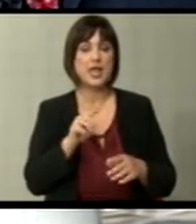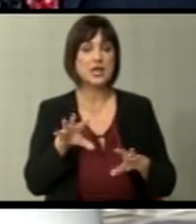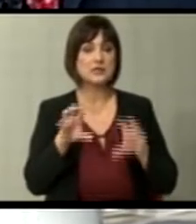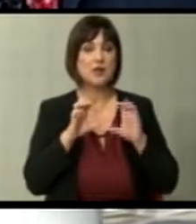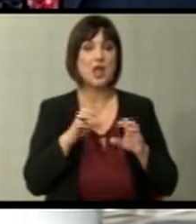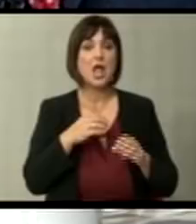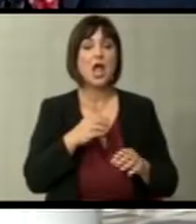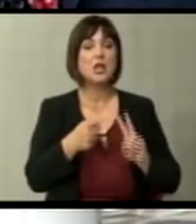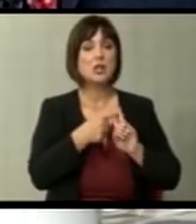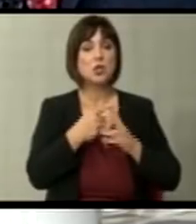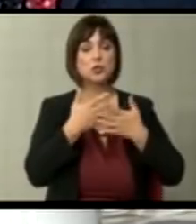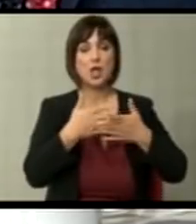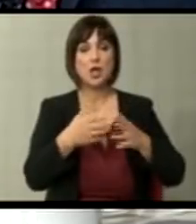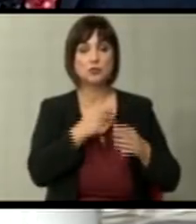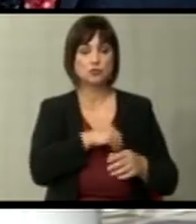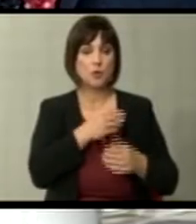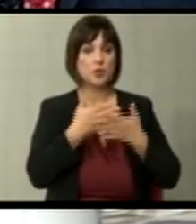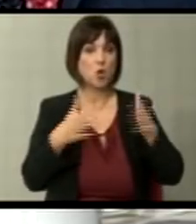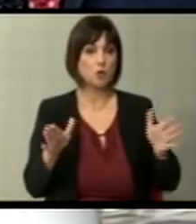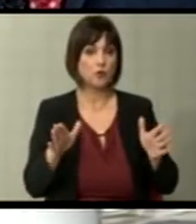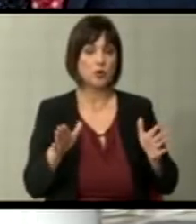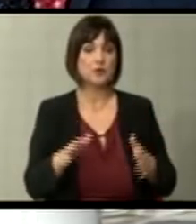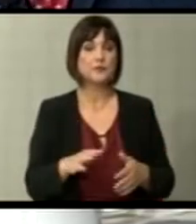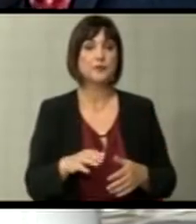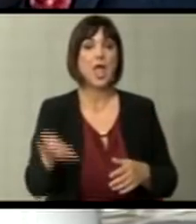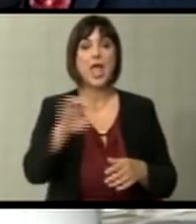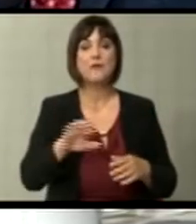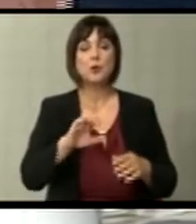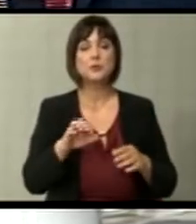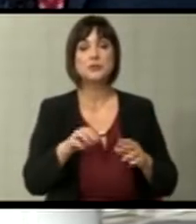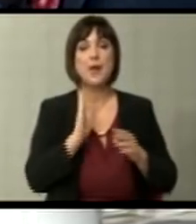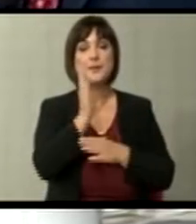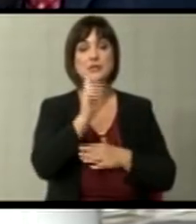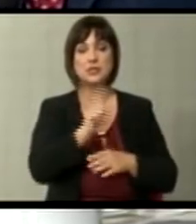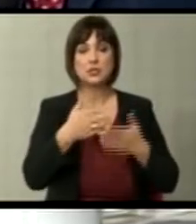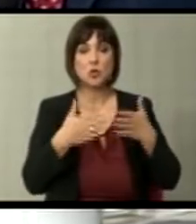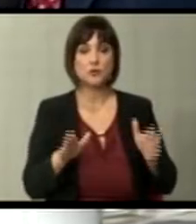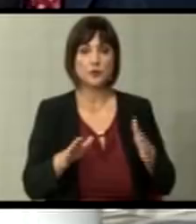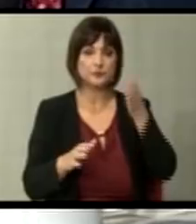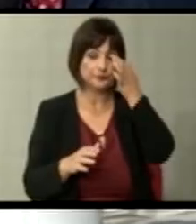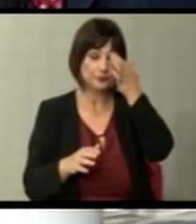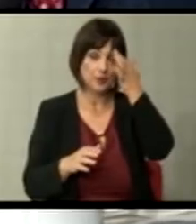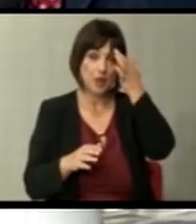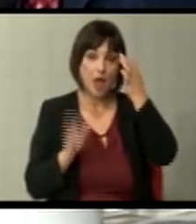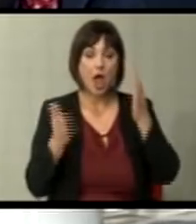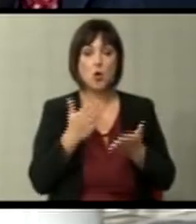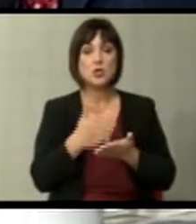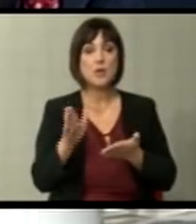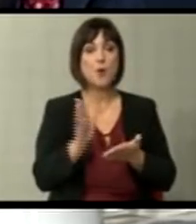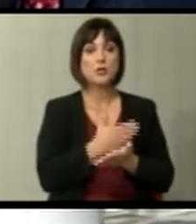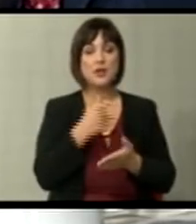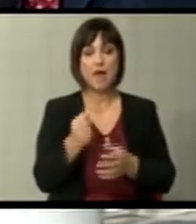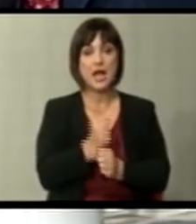Атлантските перспективи се отворени европските перспективи ако ги поделиме